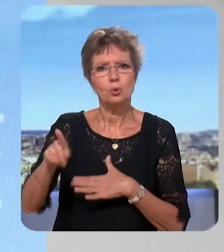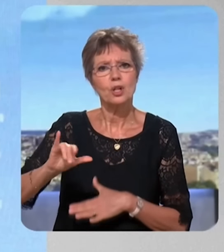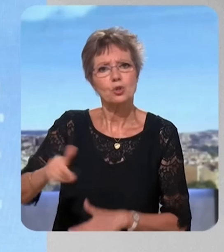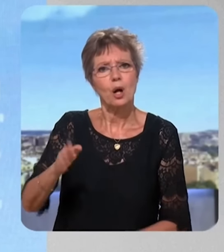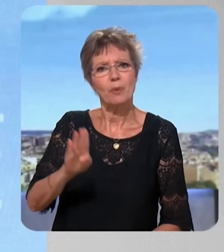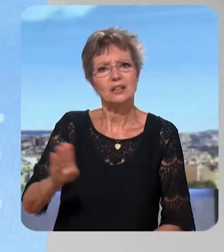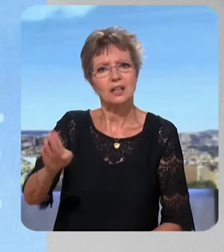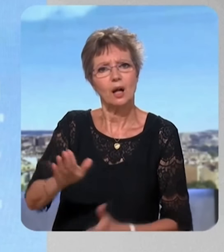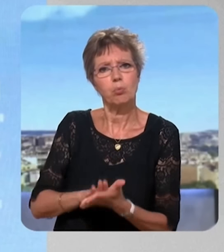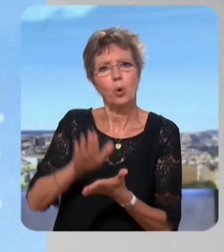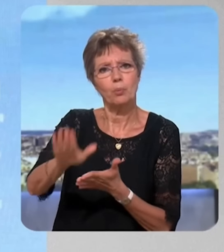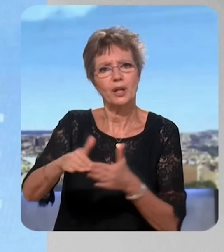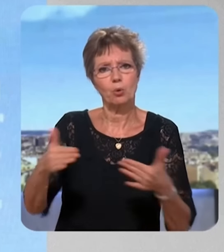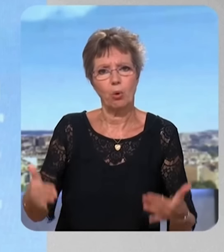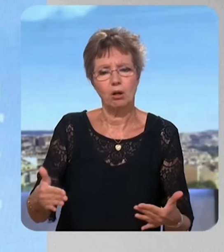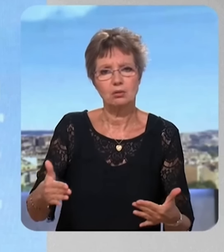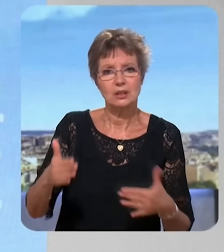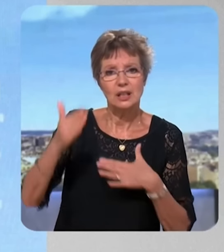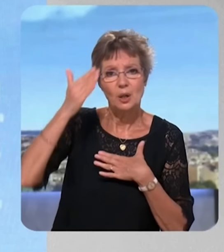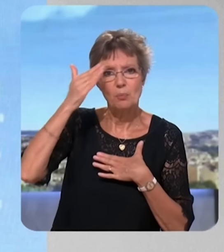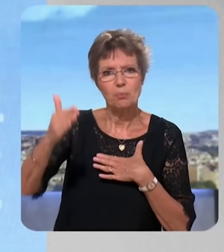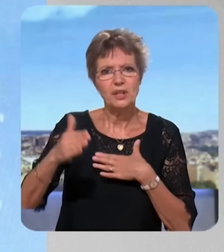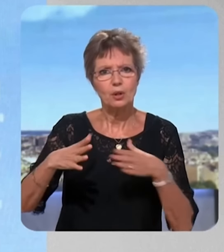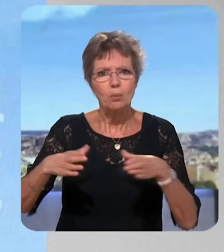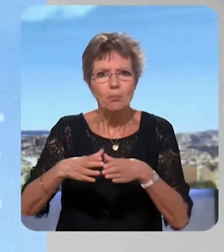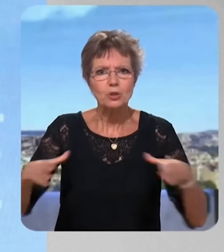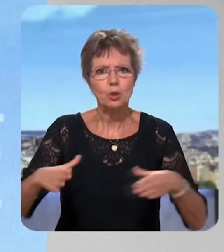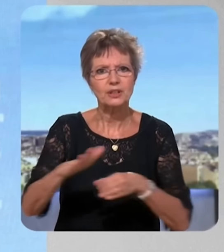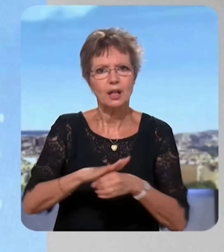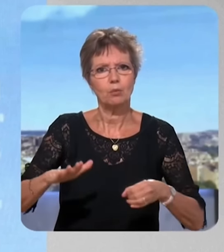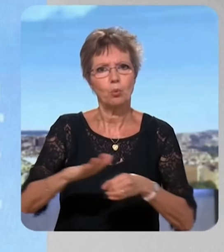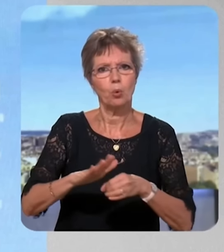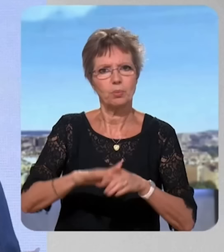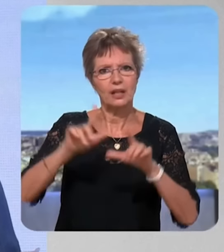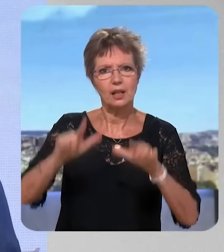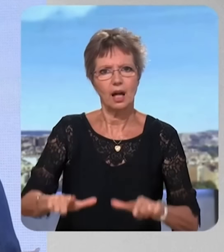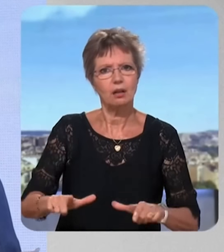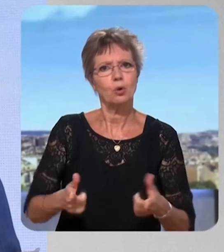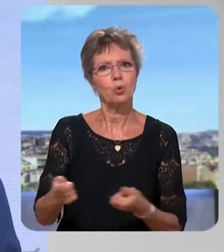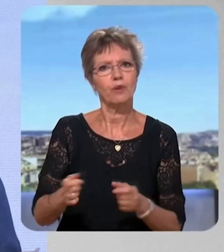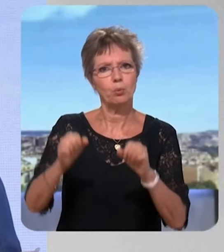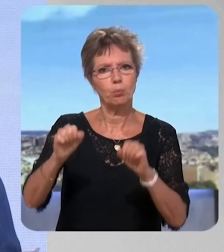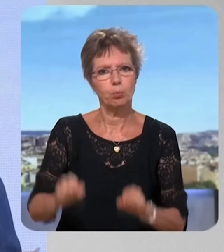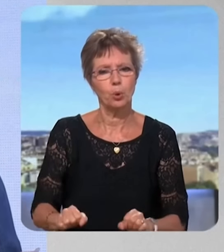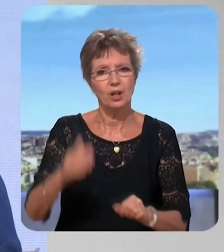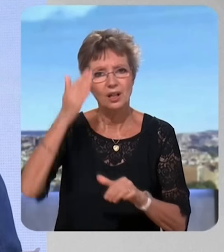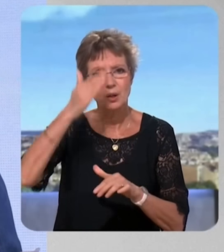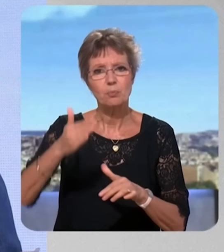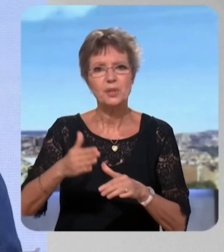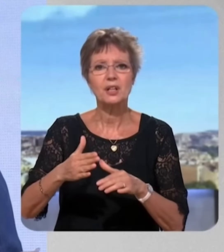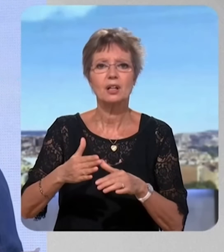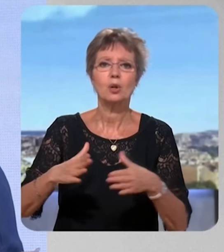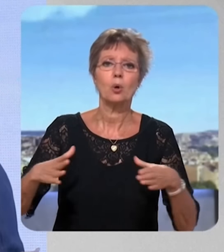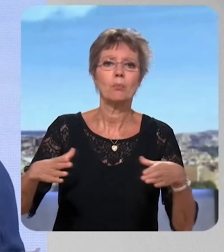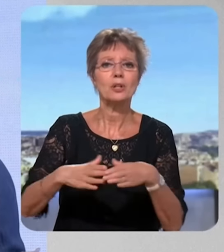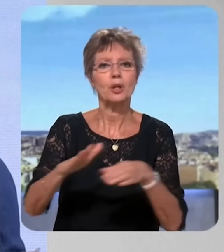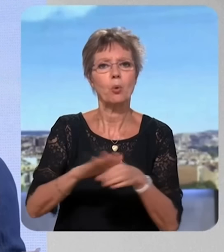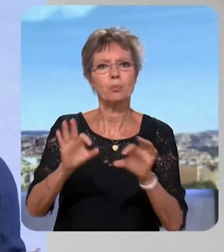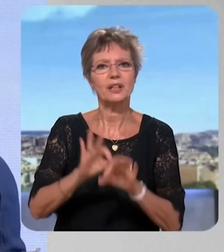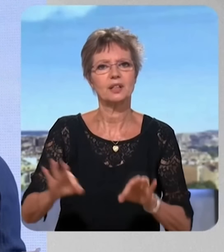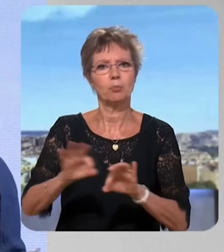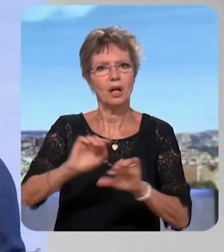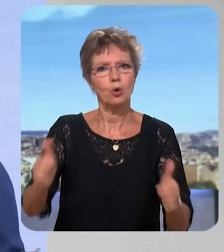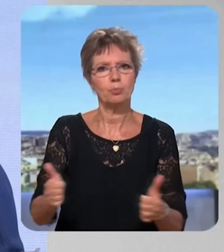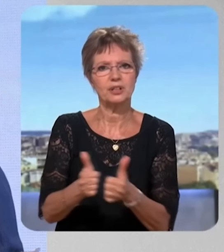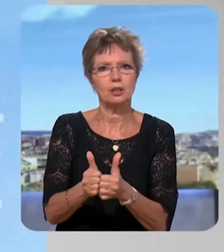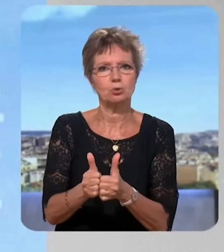faite aux Français de n'agir que dans les meilleures conditions possibles. Or, il sait très bien qu'en situation de cohabitation avec une majorité relative, ne serait pas en mesure